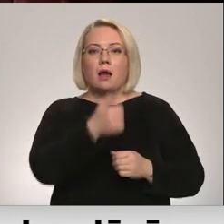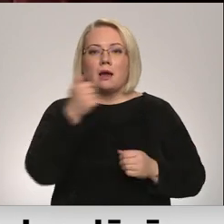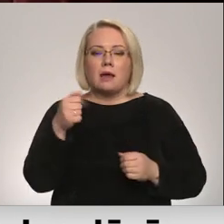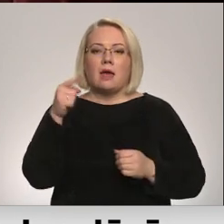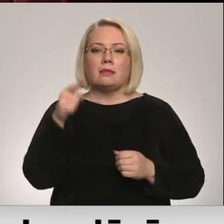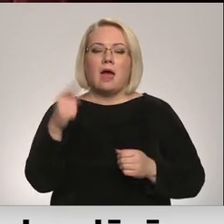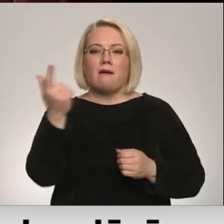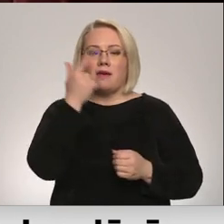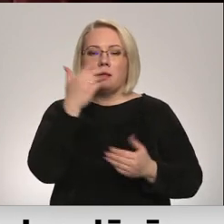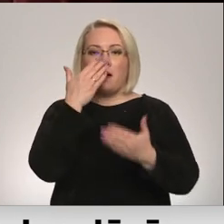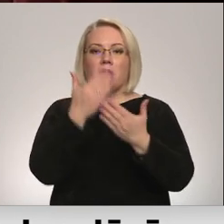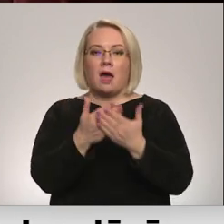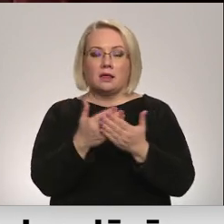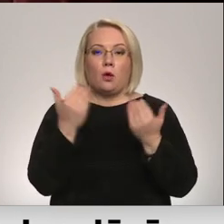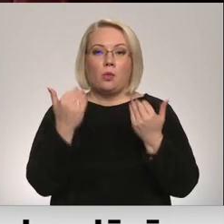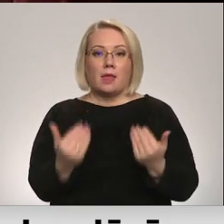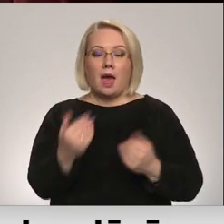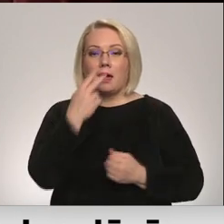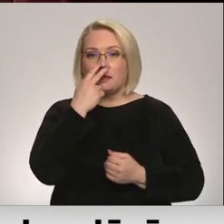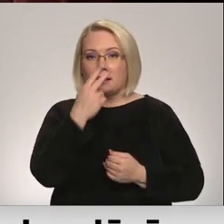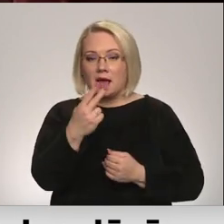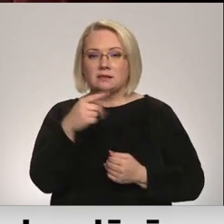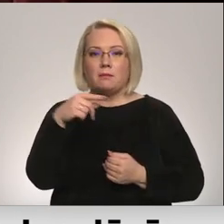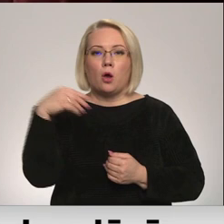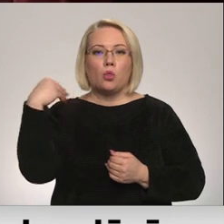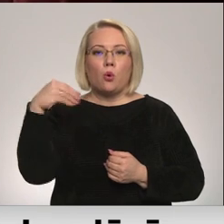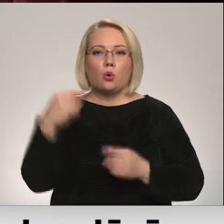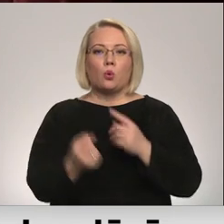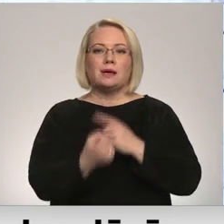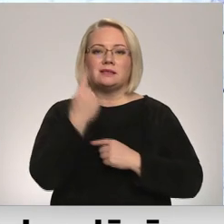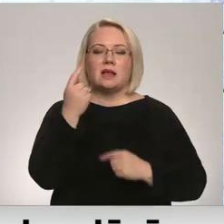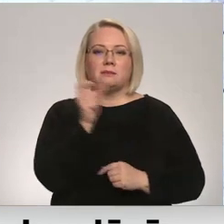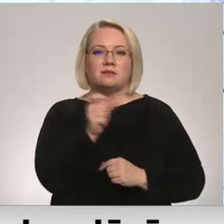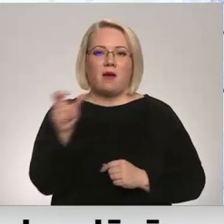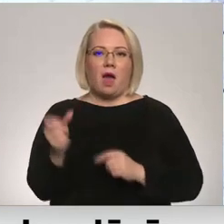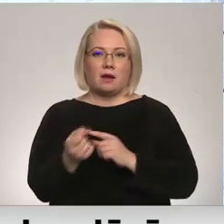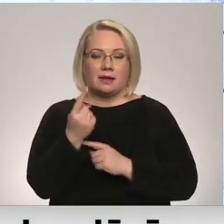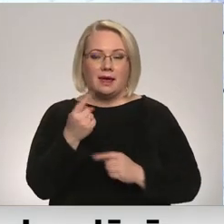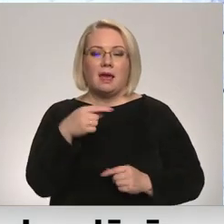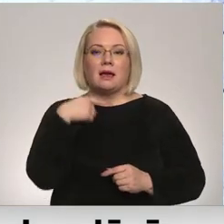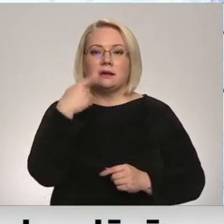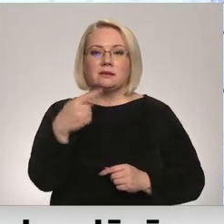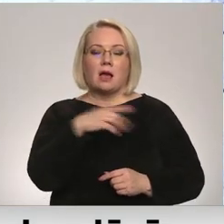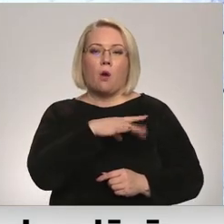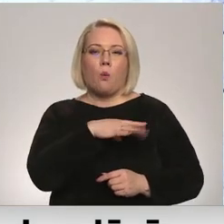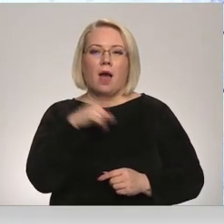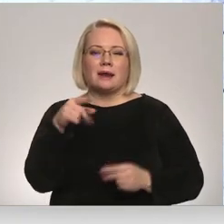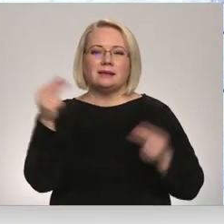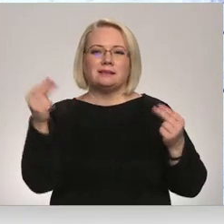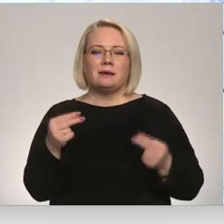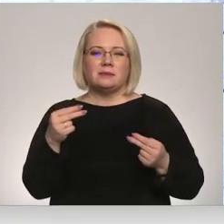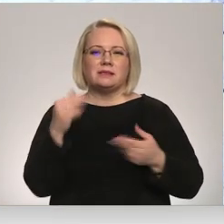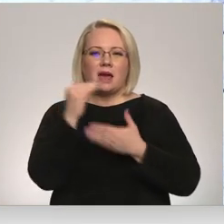demonstrēts. Šobrīd mēs redzam, ka ir šie turku izcelsmes vārdiņi. Kā norāda Ogres zimtsrakstu nodaļā,